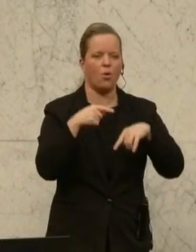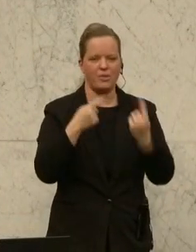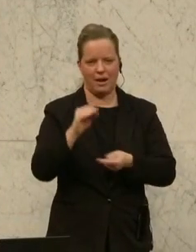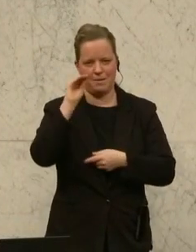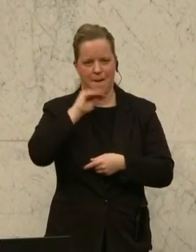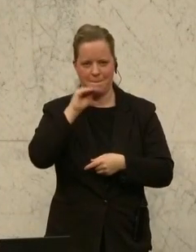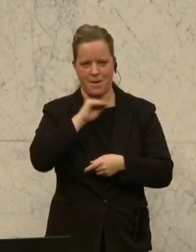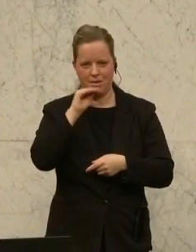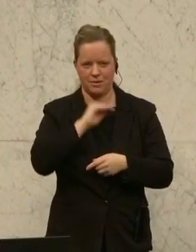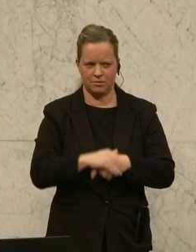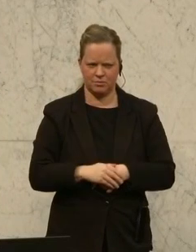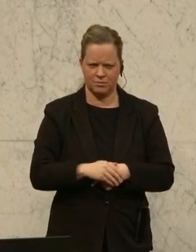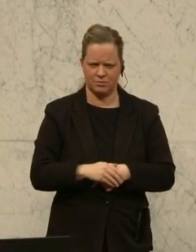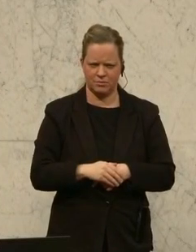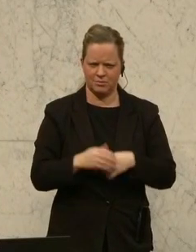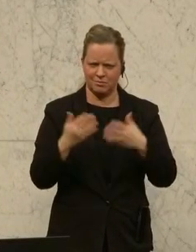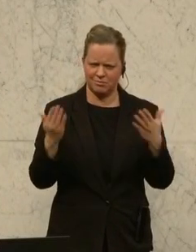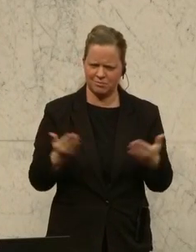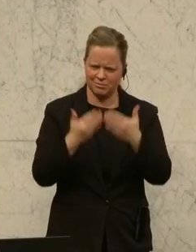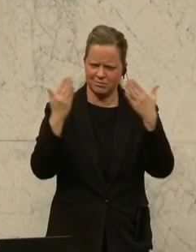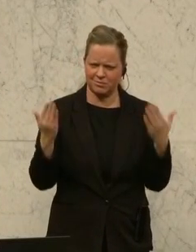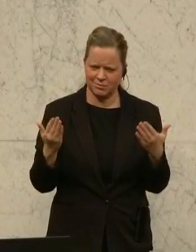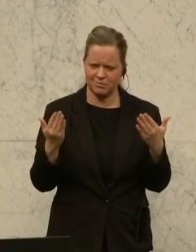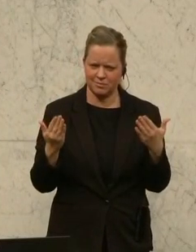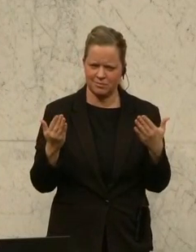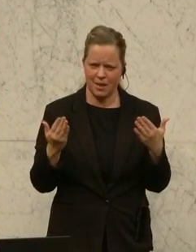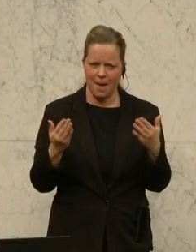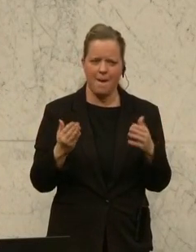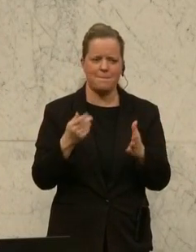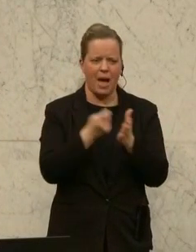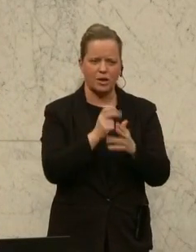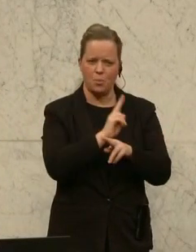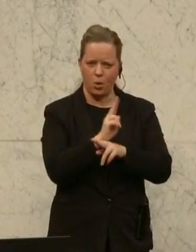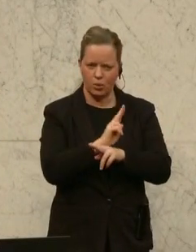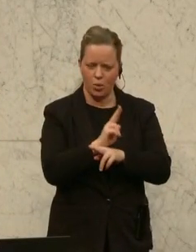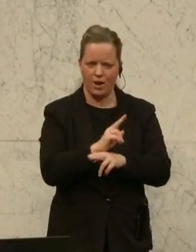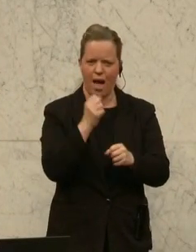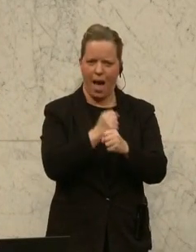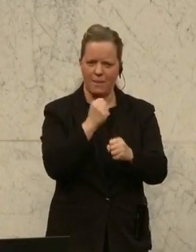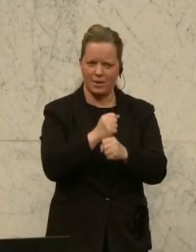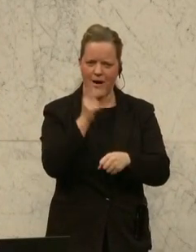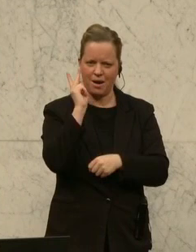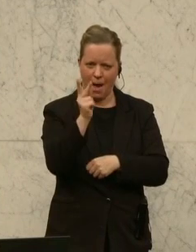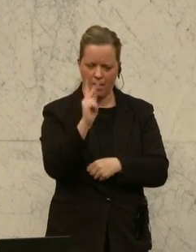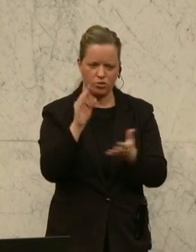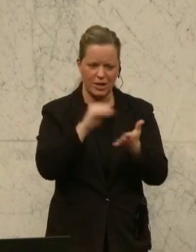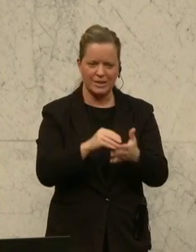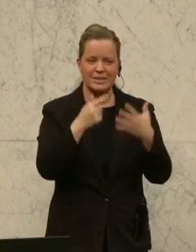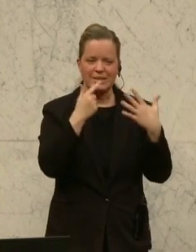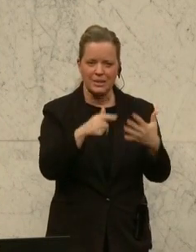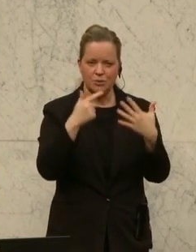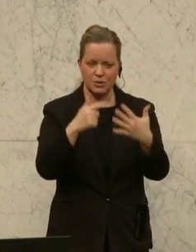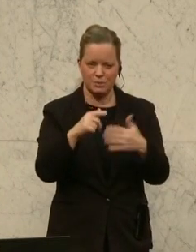jammern. Und wenn man sich das gegenüberstellt, dann mit dem Preismonitoring der Arbeiterkammer, wo drinsteht 77 Prozent